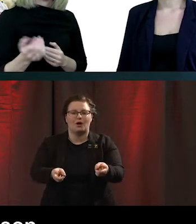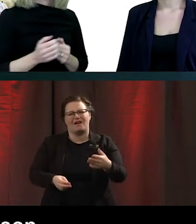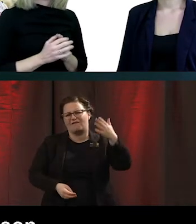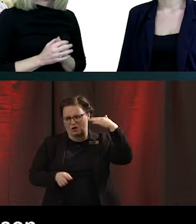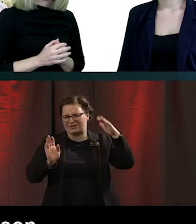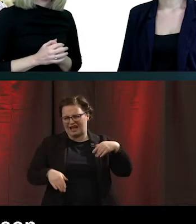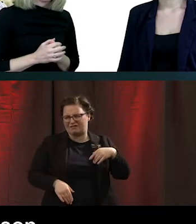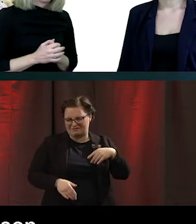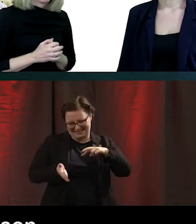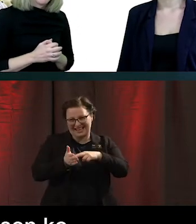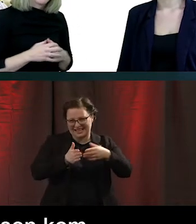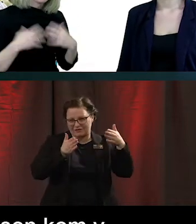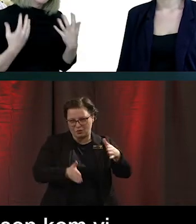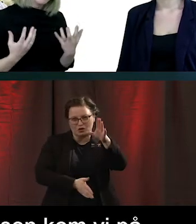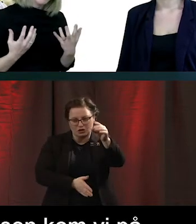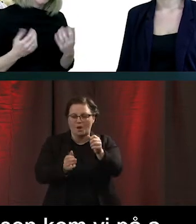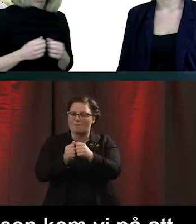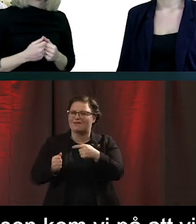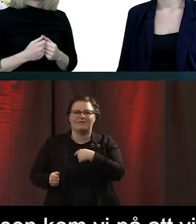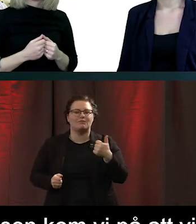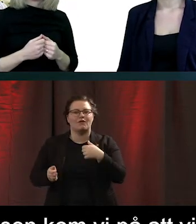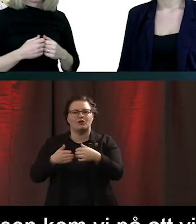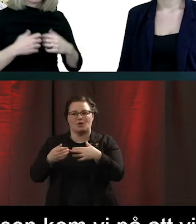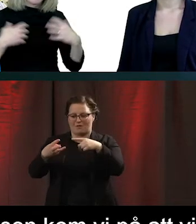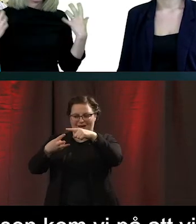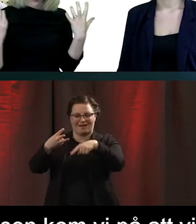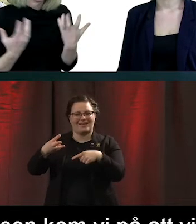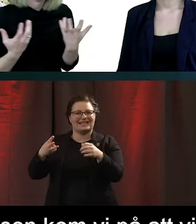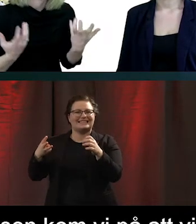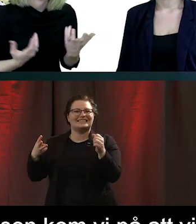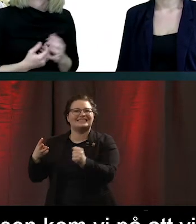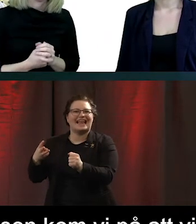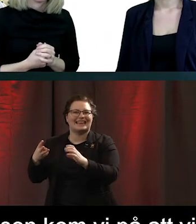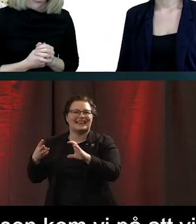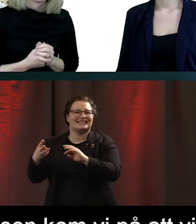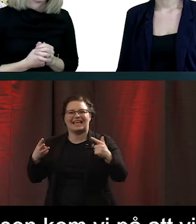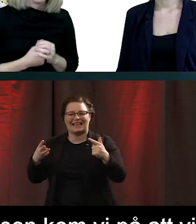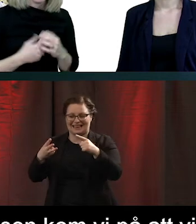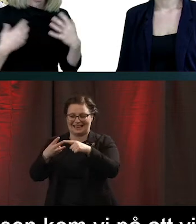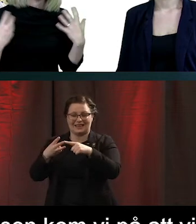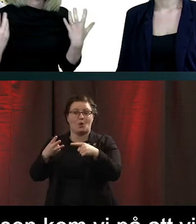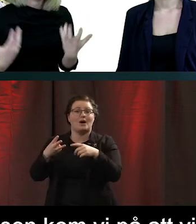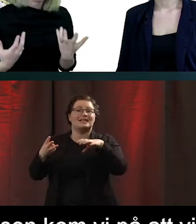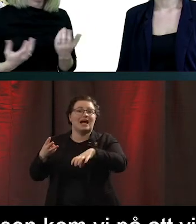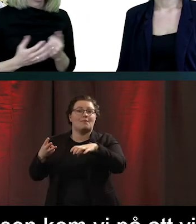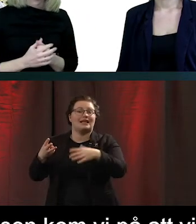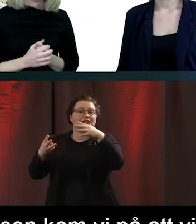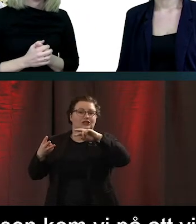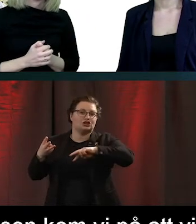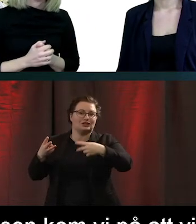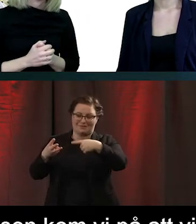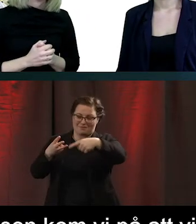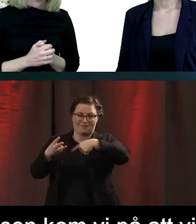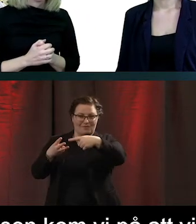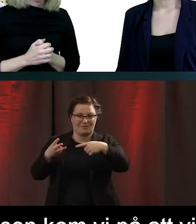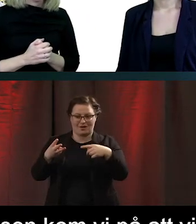tidigare. Men vi måste ju jobba med sättet. Vi måste jobba med att det är hela samhällssystemet som påverkas. Det måste vara en given del i